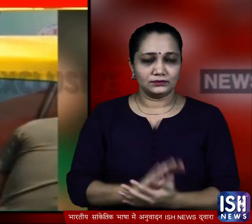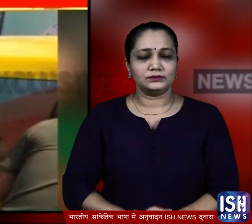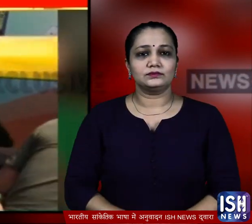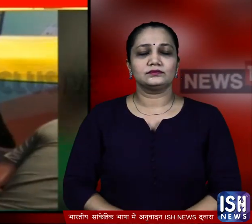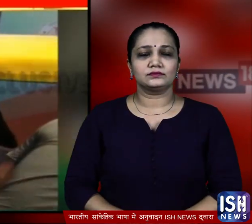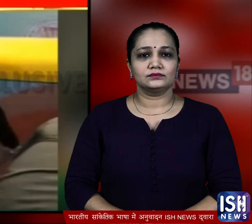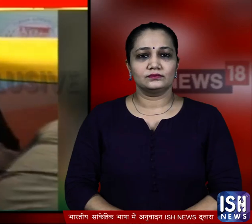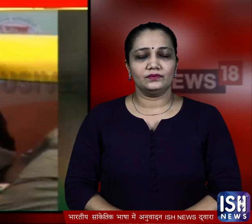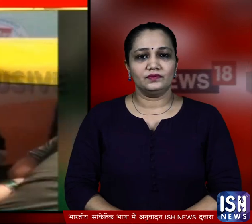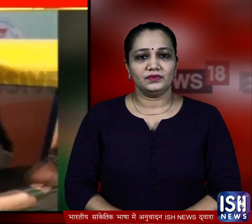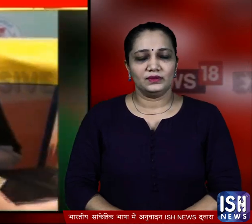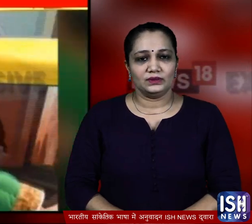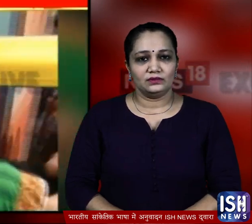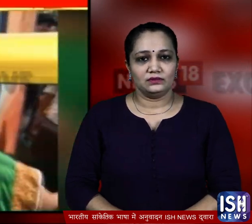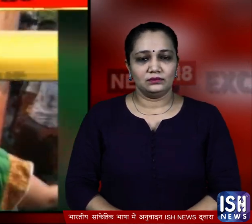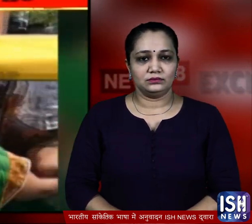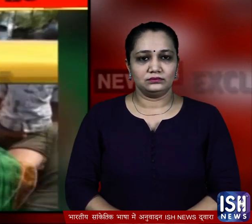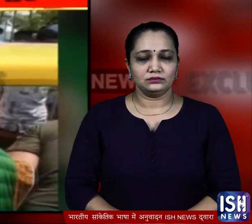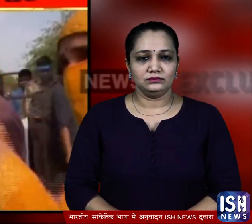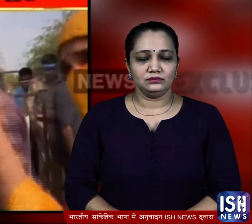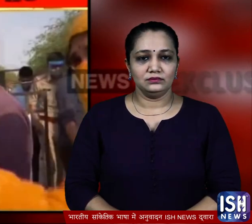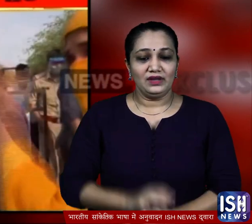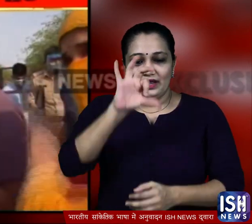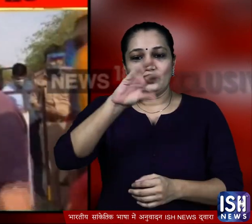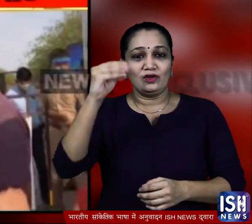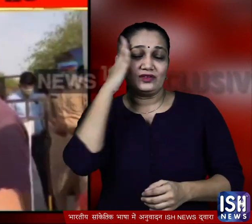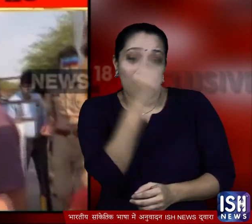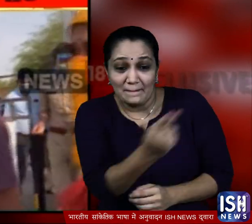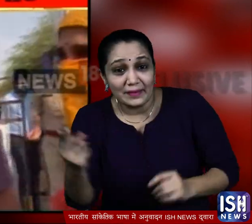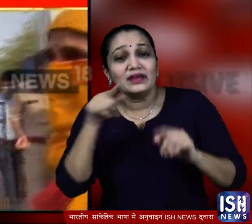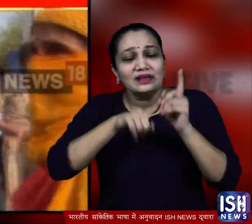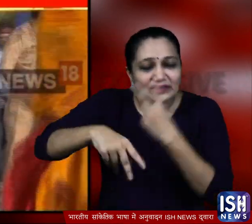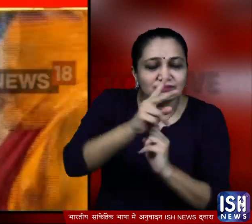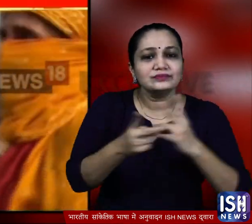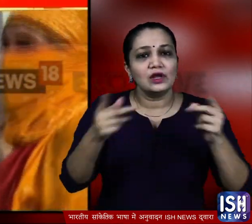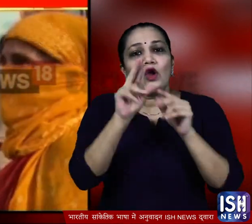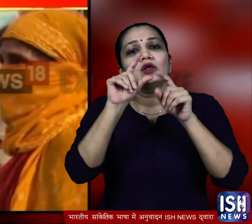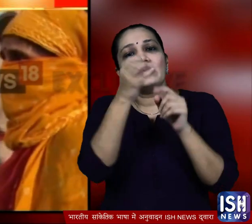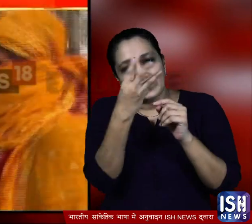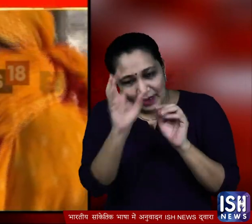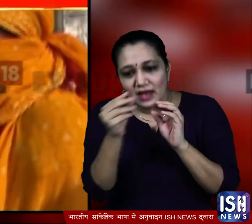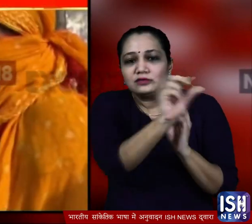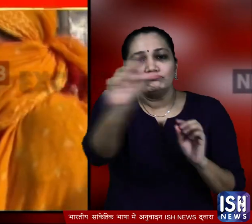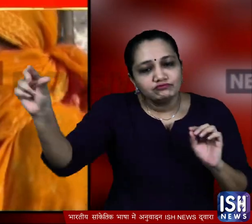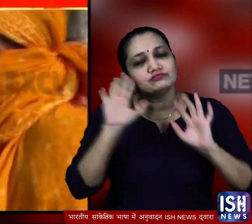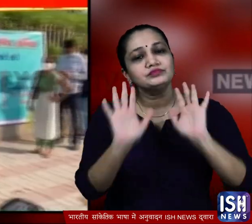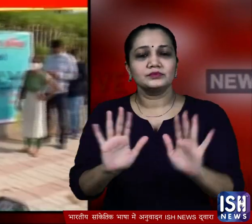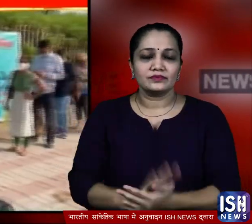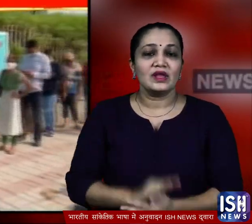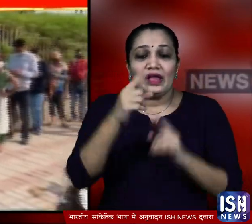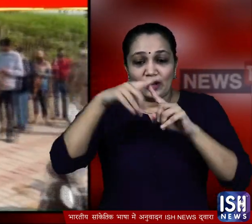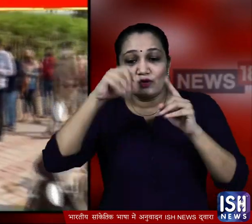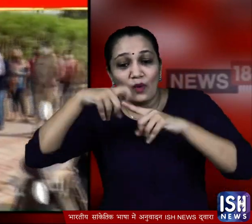900 बेट वाले इस अस्पताल में अब मरीजों को टोकन के जरीए ही भरती किया जा रहा है